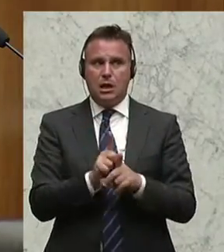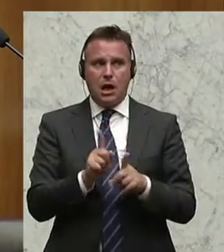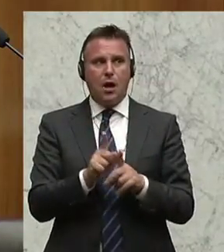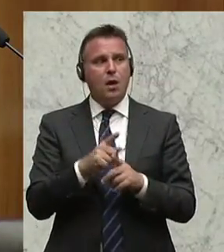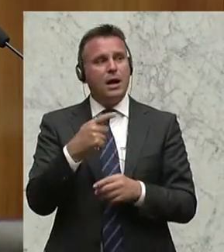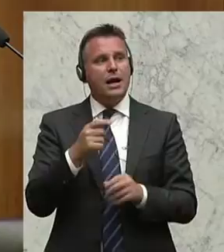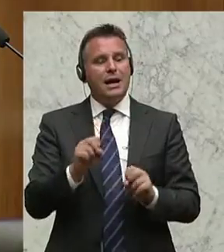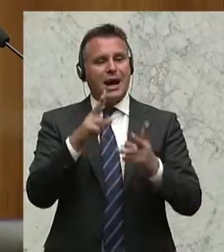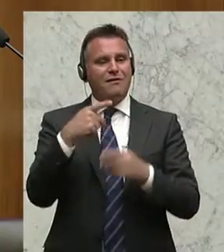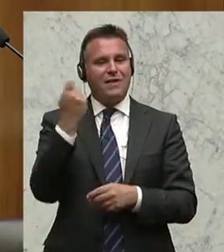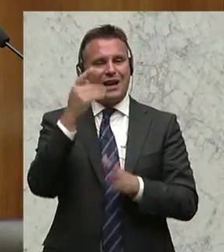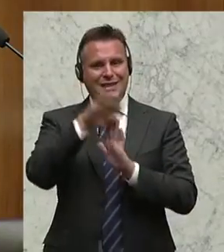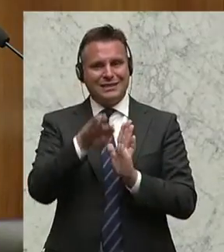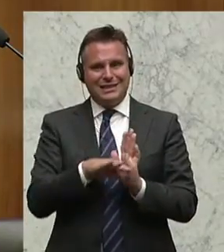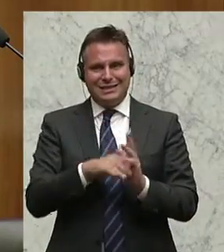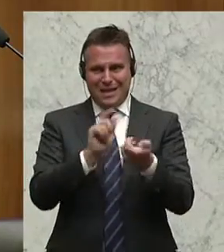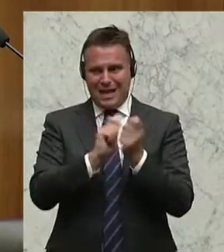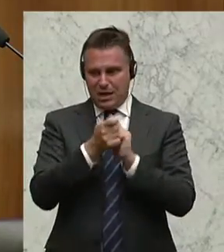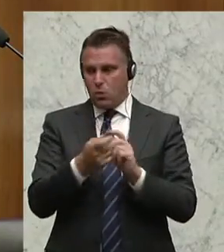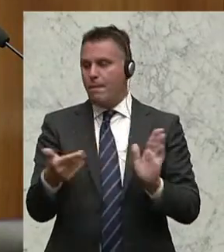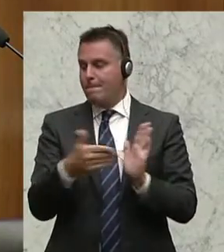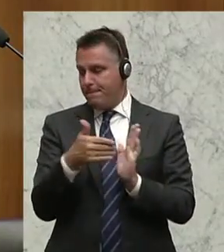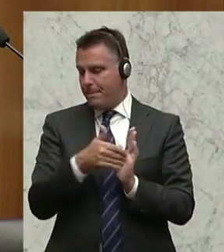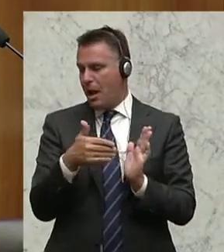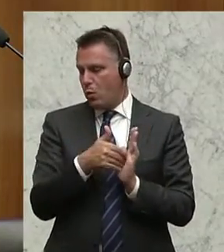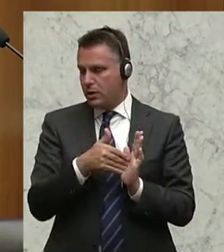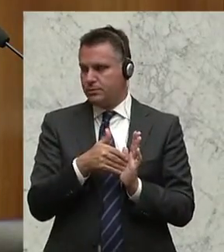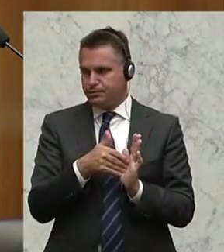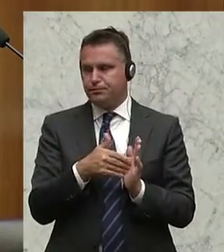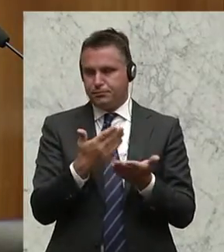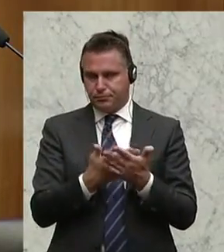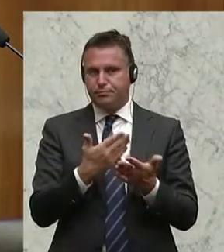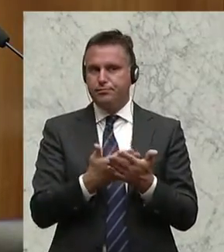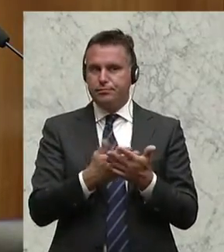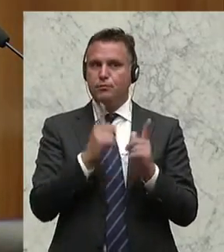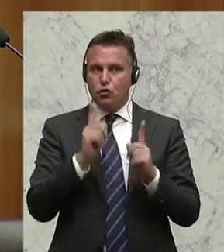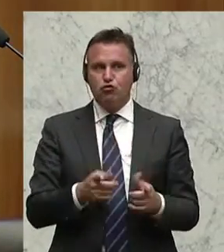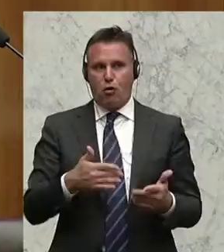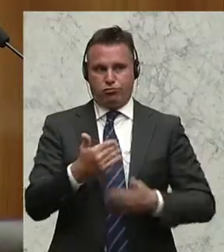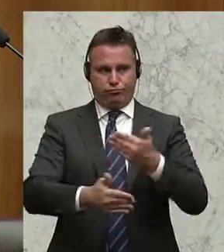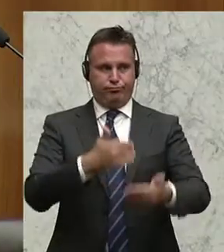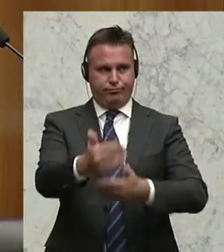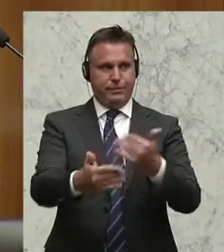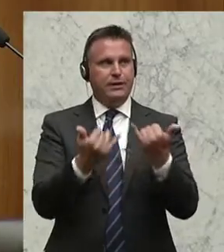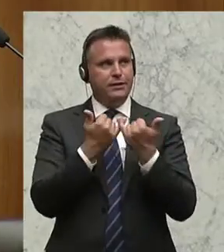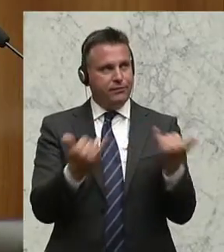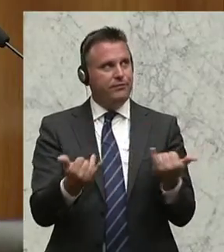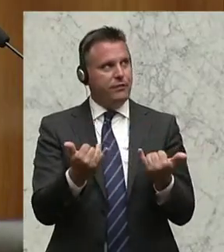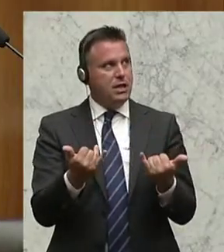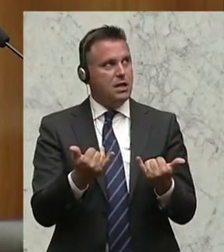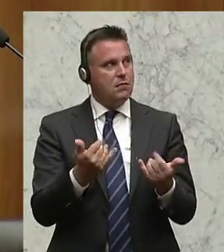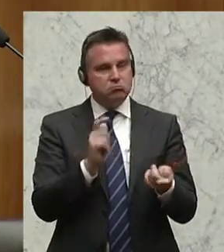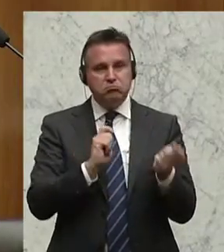Kraftfahrgesetzes ist eine, die notwendig ist, um hier weiterzukommen. Nun, was geht es im Wesentlichen? Es geht